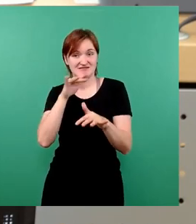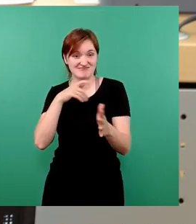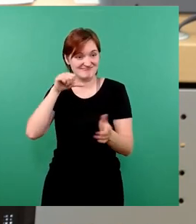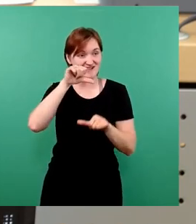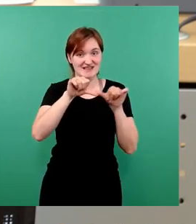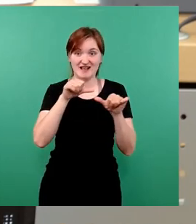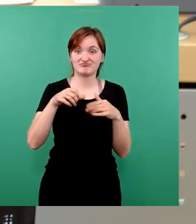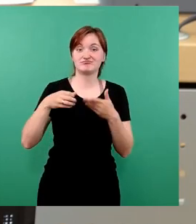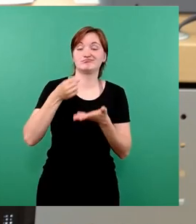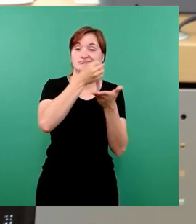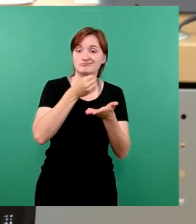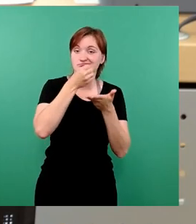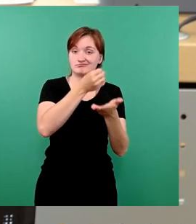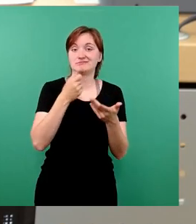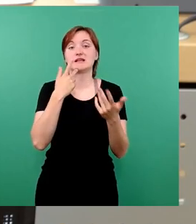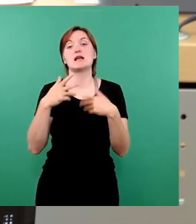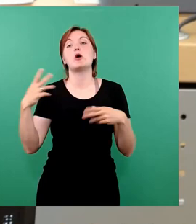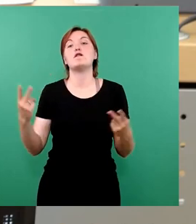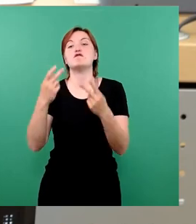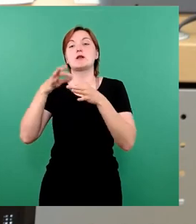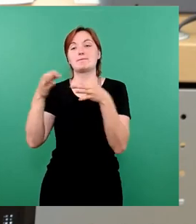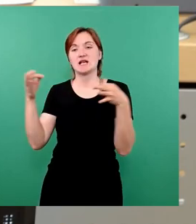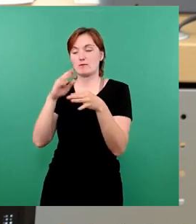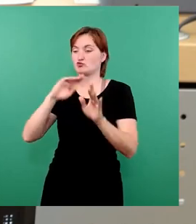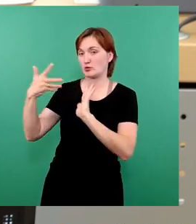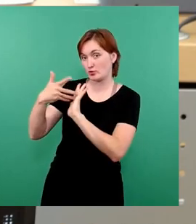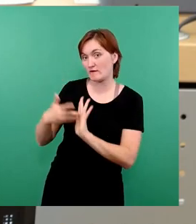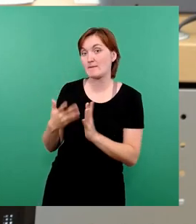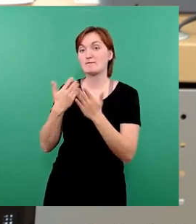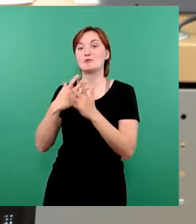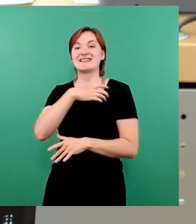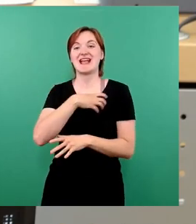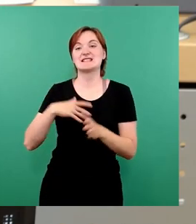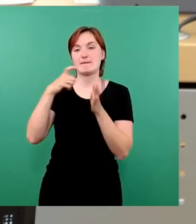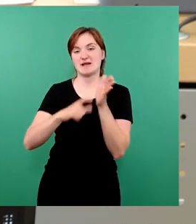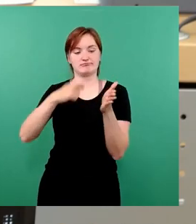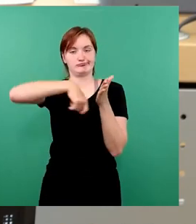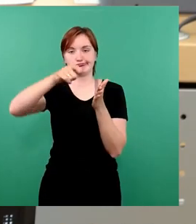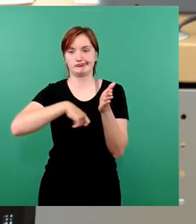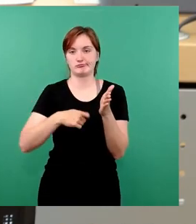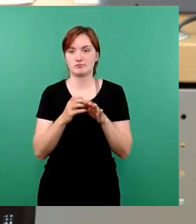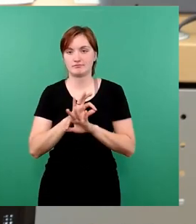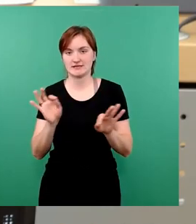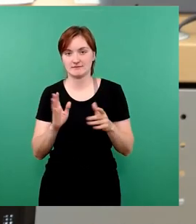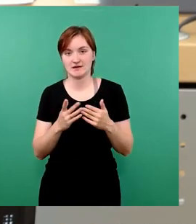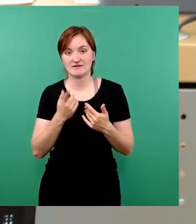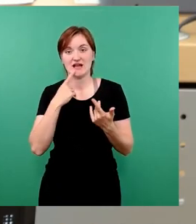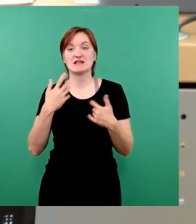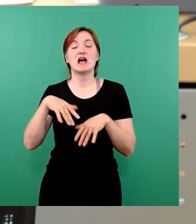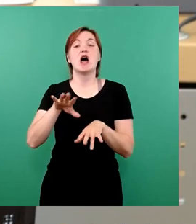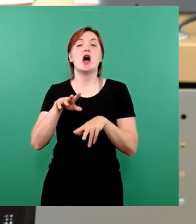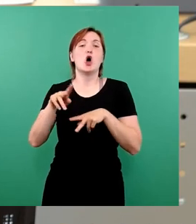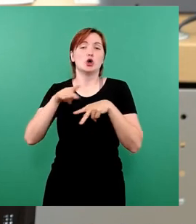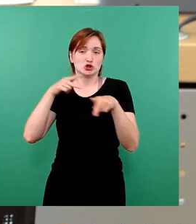Deswegen sollte man die Fördermaßnahmen überprüfen und beispielsweise Dinge wie den Dresdenpass streichen. Die Kosten der DVB explodieren. Da wurde munter